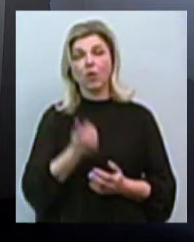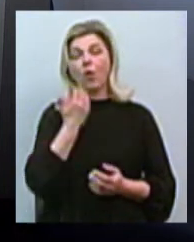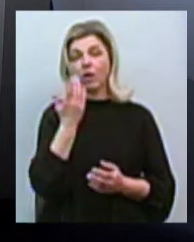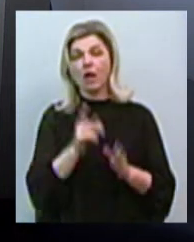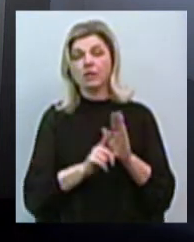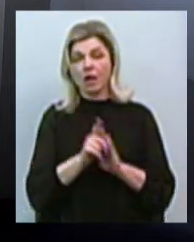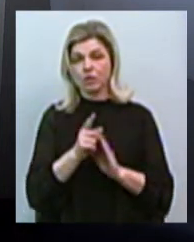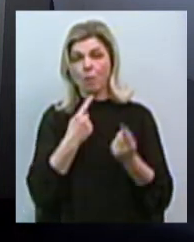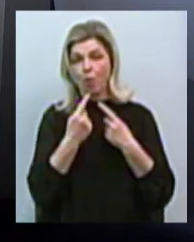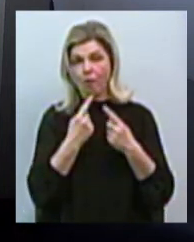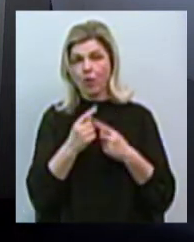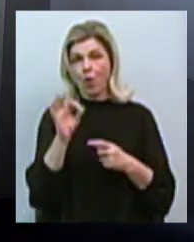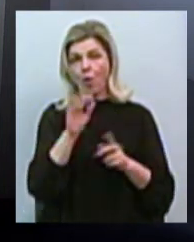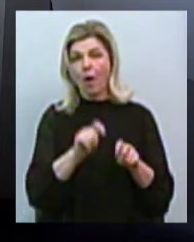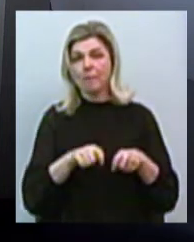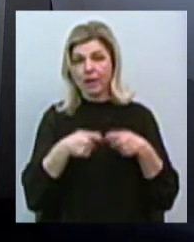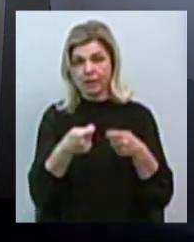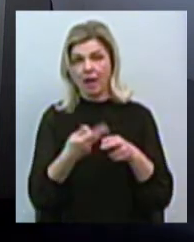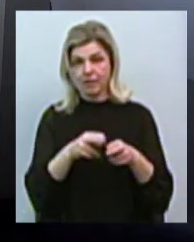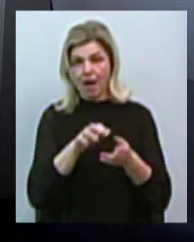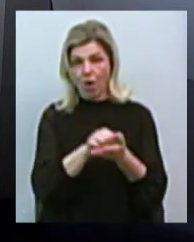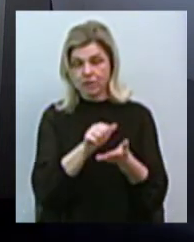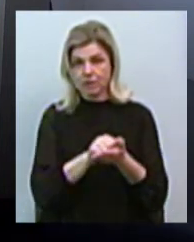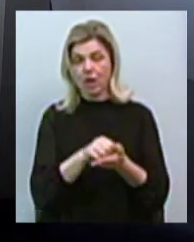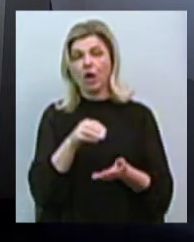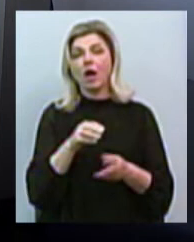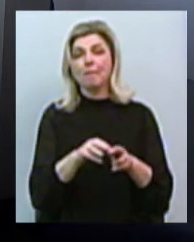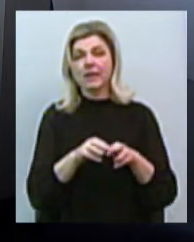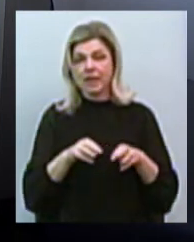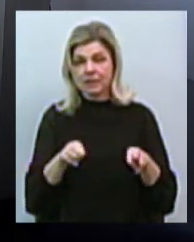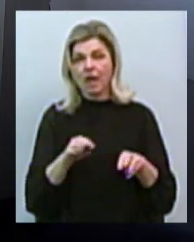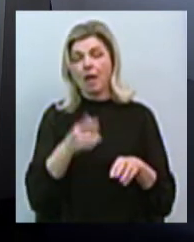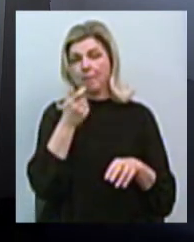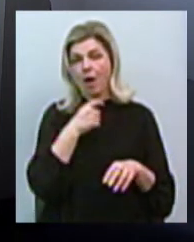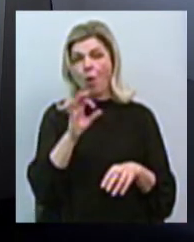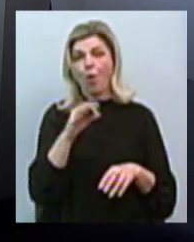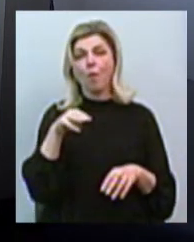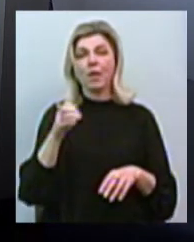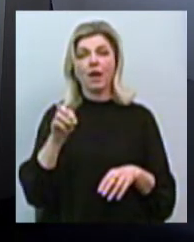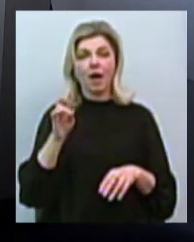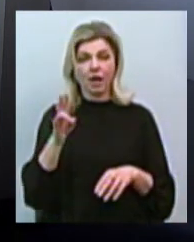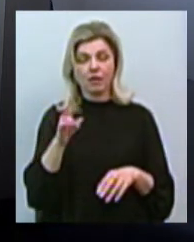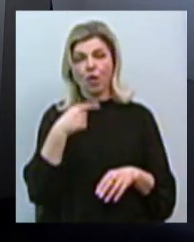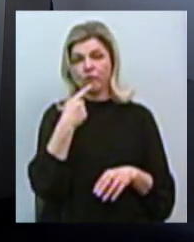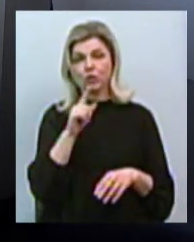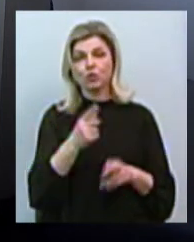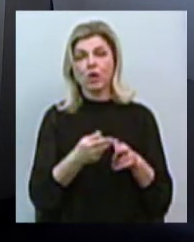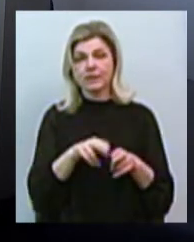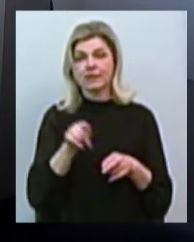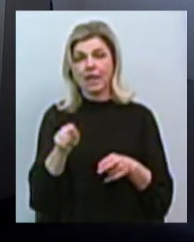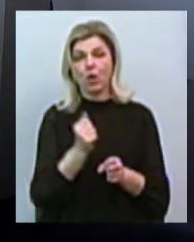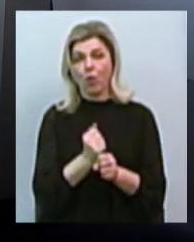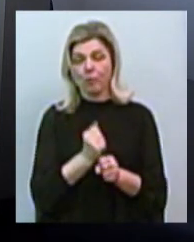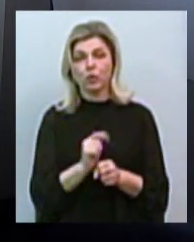про передачу в концесію даного порту, то Міністерство, в особі в тому числі і пана Аміляна, заявляло, що це робиться для того, що